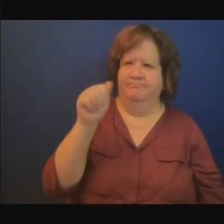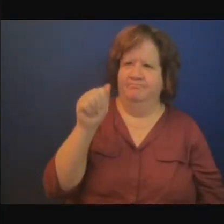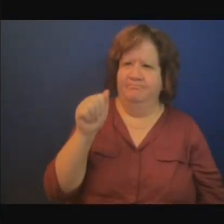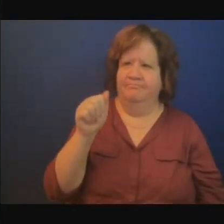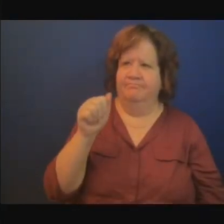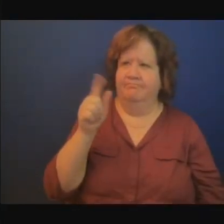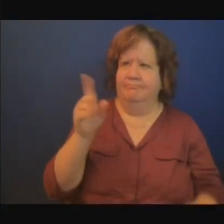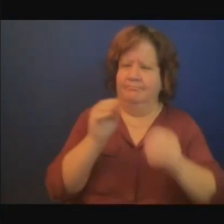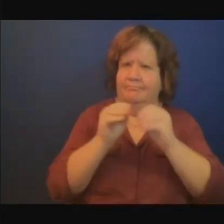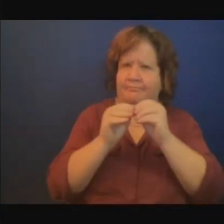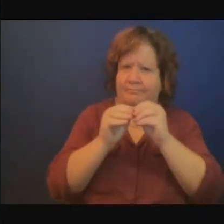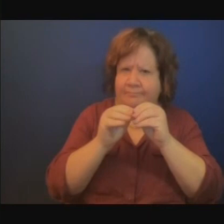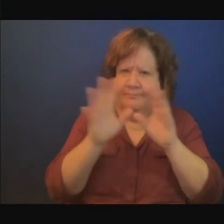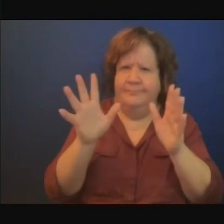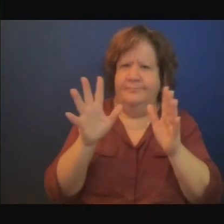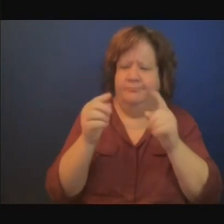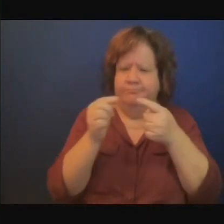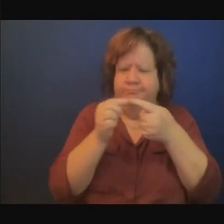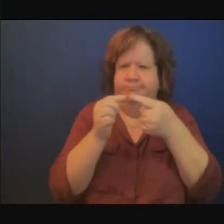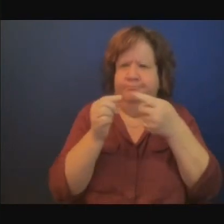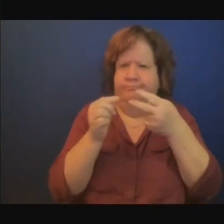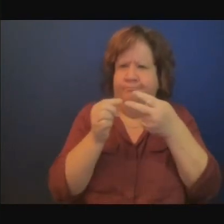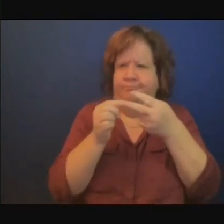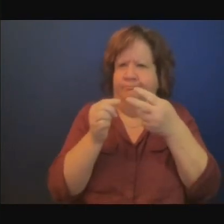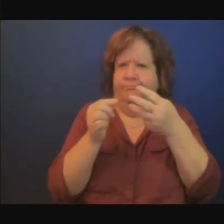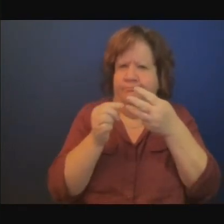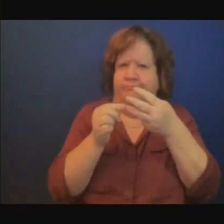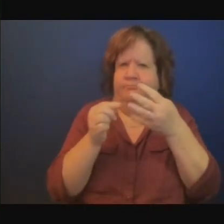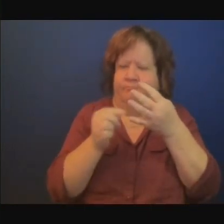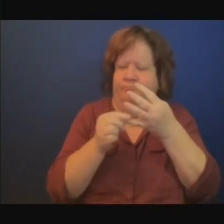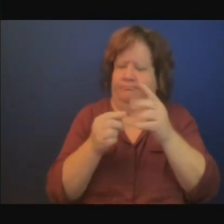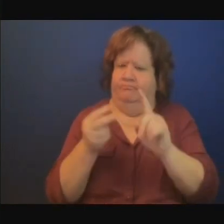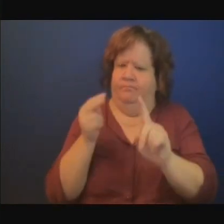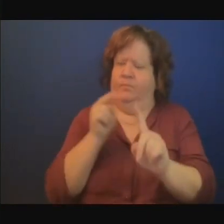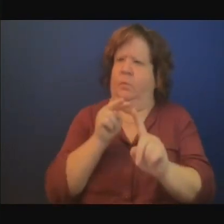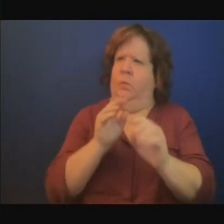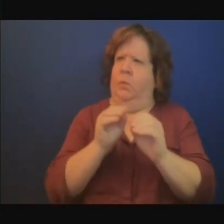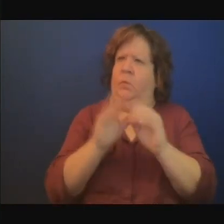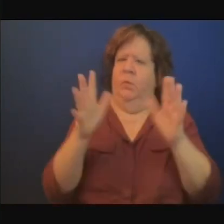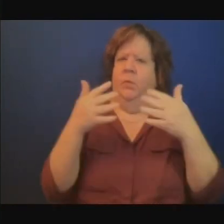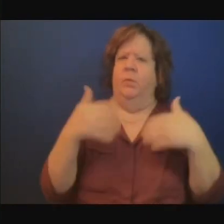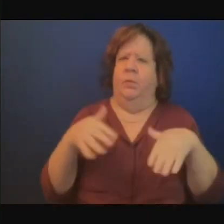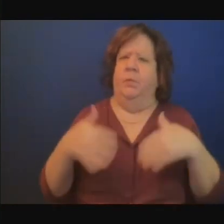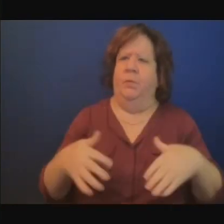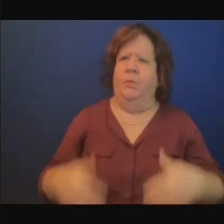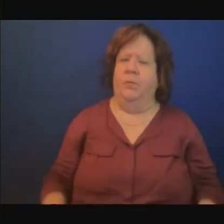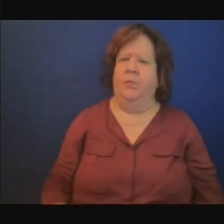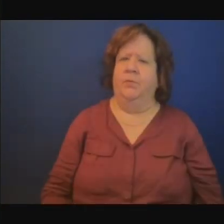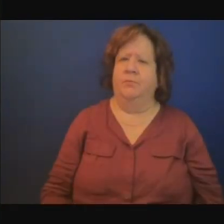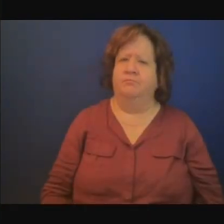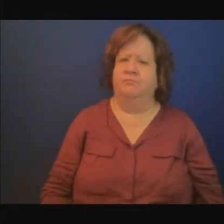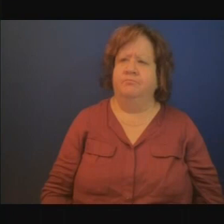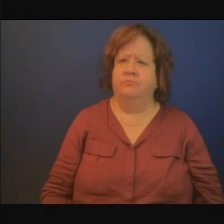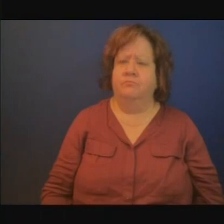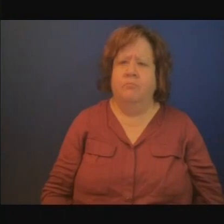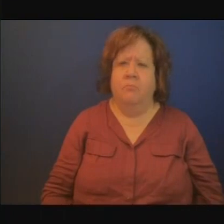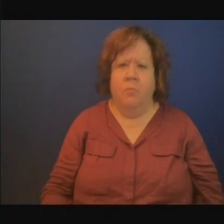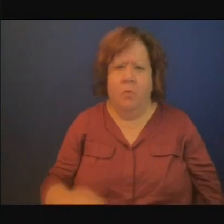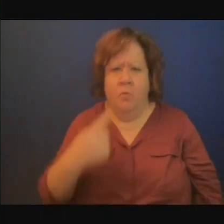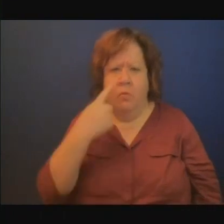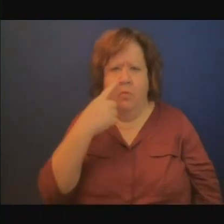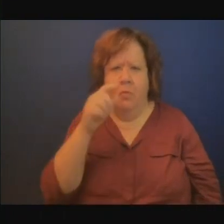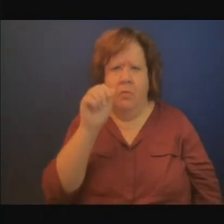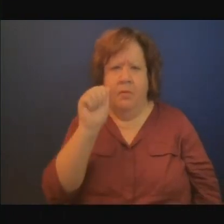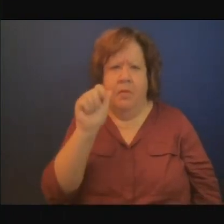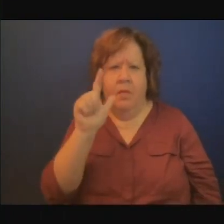contribution et de vos perspectives Albert et Anita